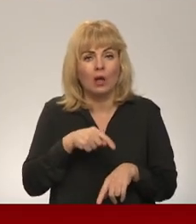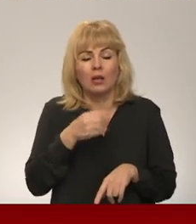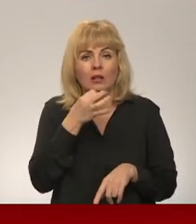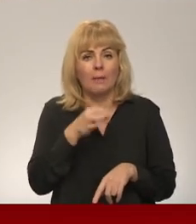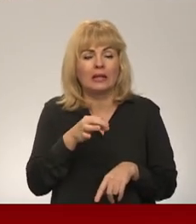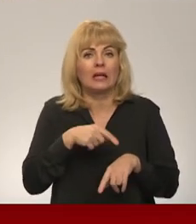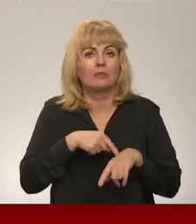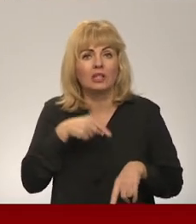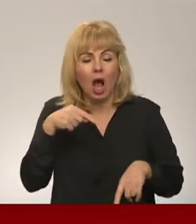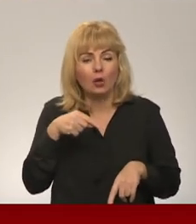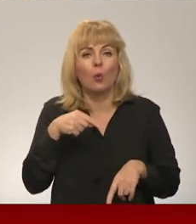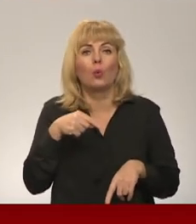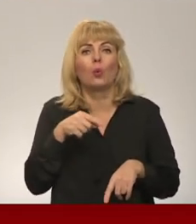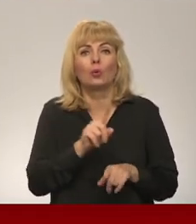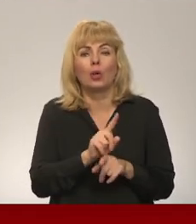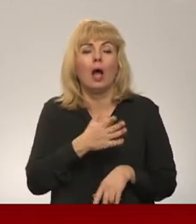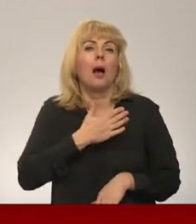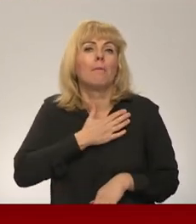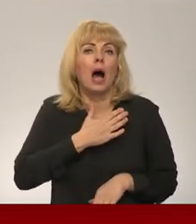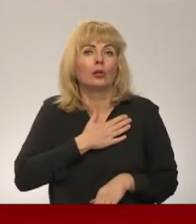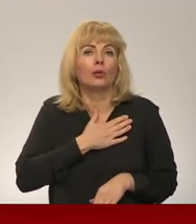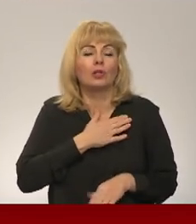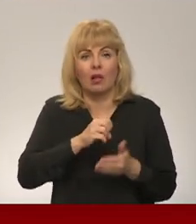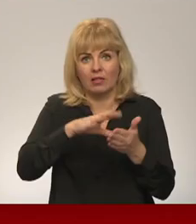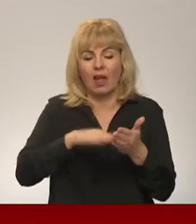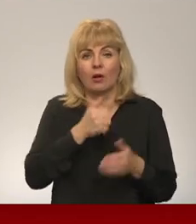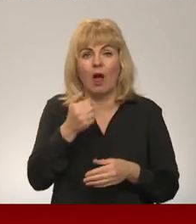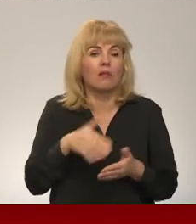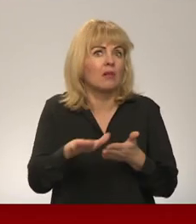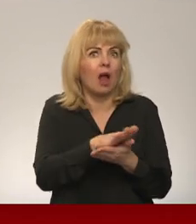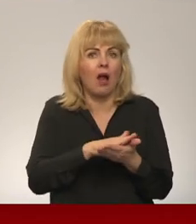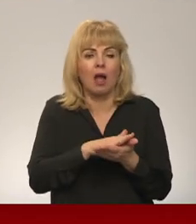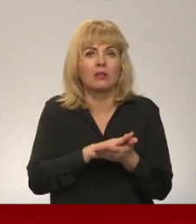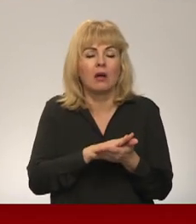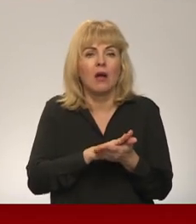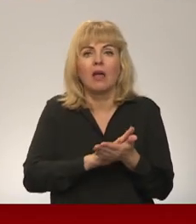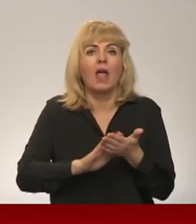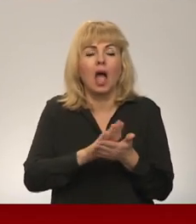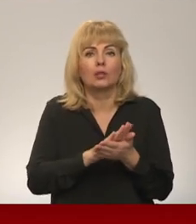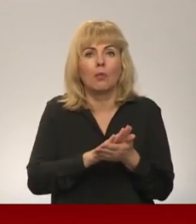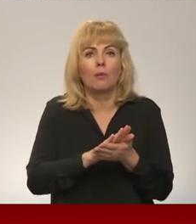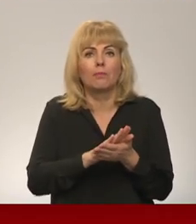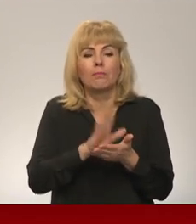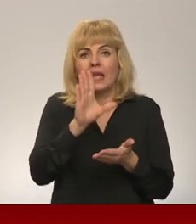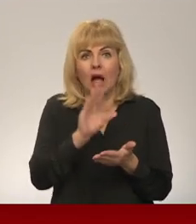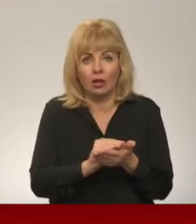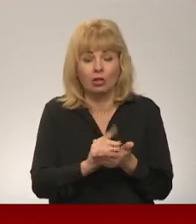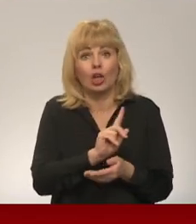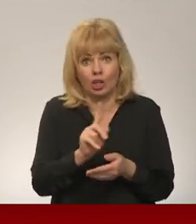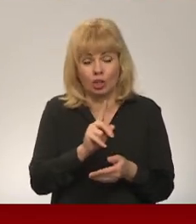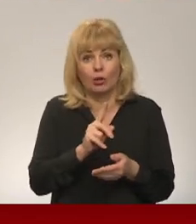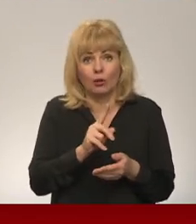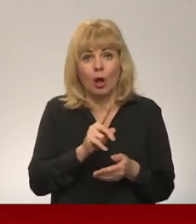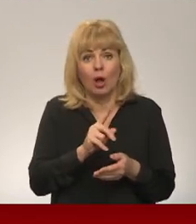manos 19 gados es neko tādu neesmu pieredzējusi. Tas ir tāds stress. Tas nav